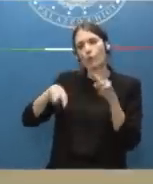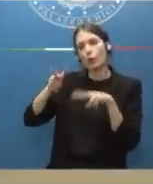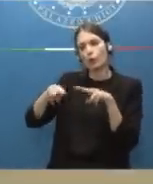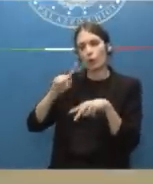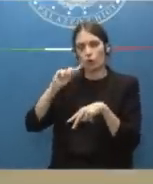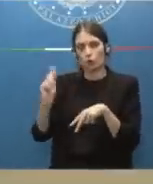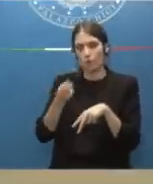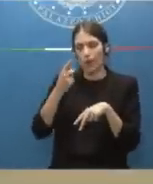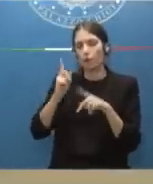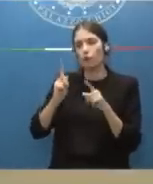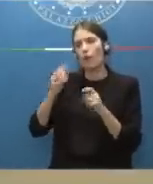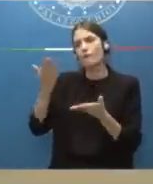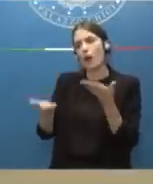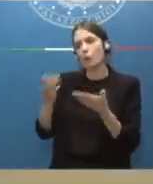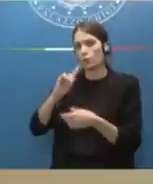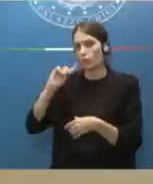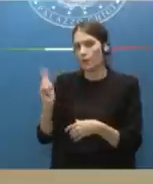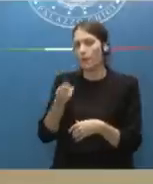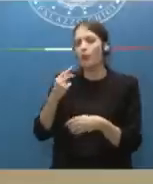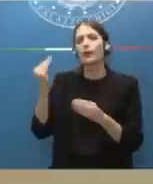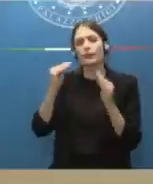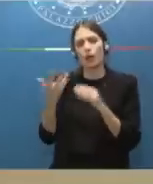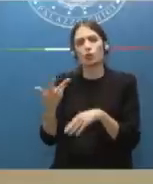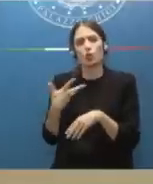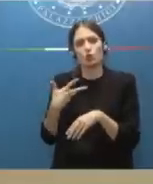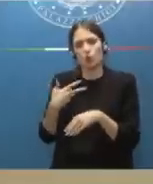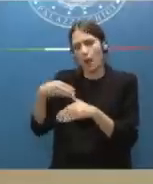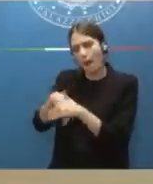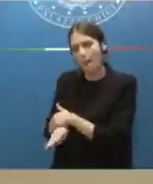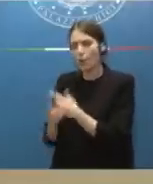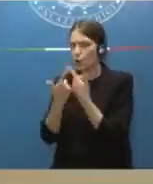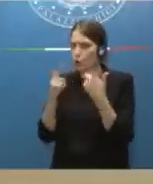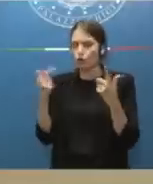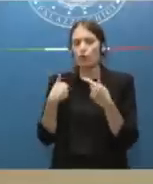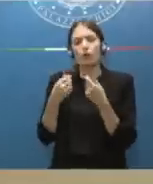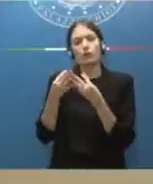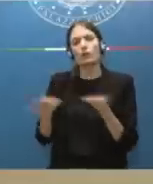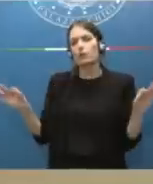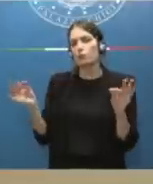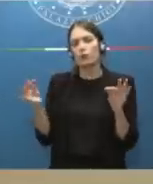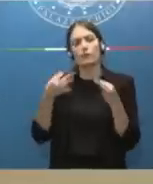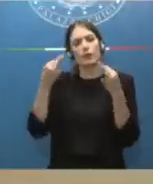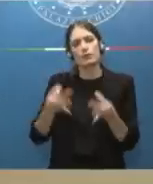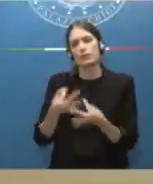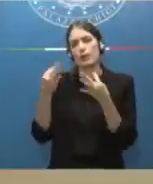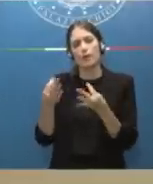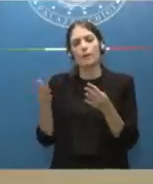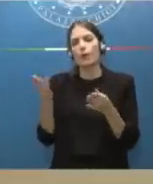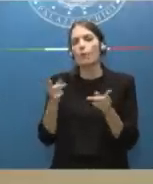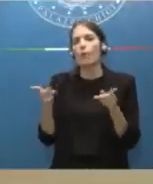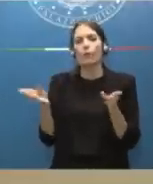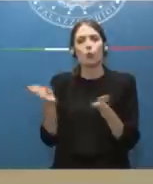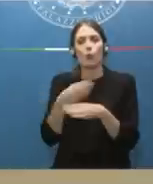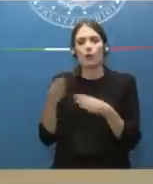una valutazione quotidiana. I dati ci sono, non sono secretati, sono in qualunque momento a disposizione delle autorità competenti.